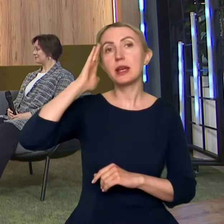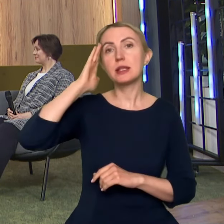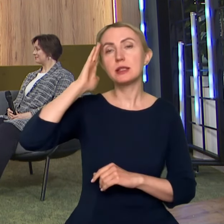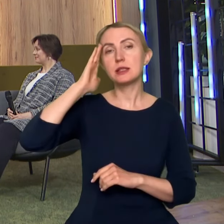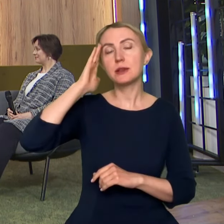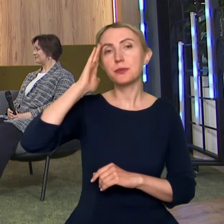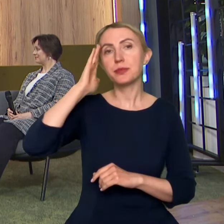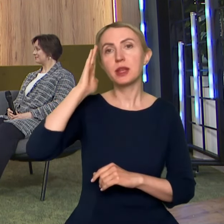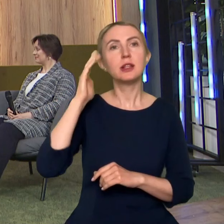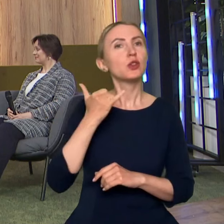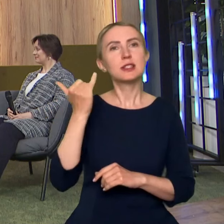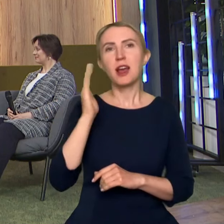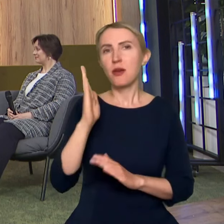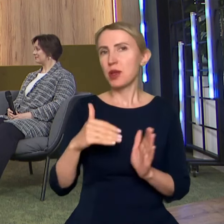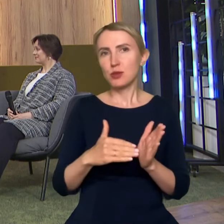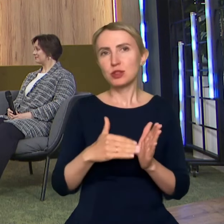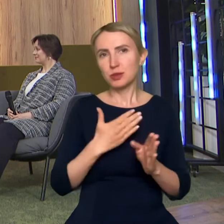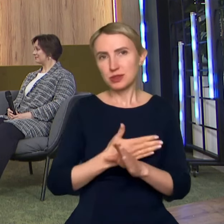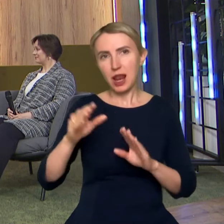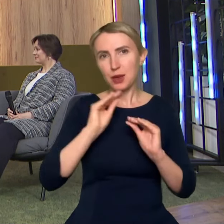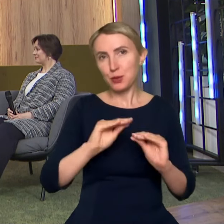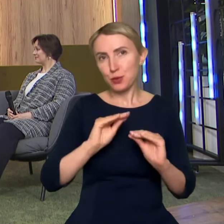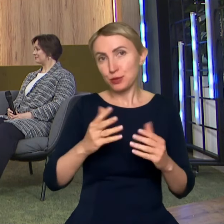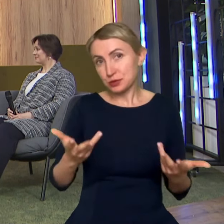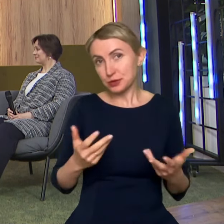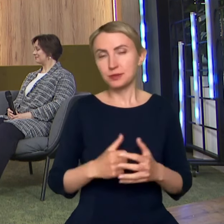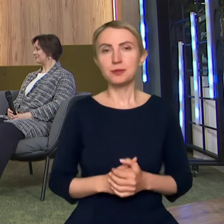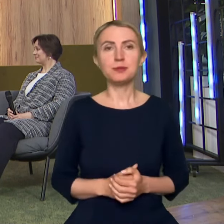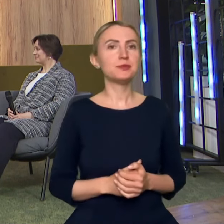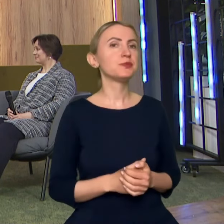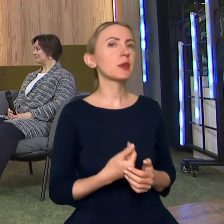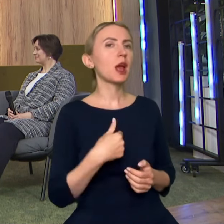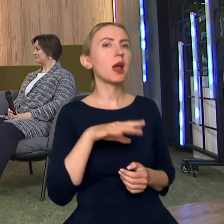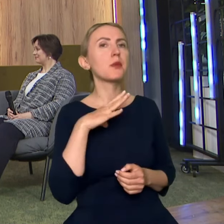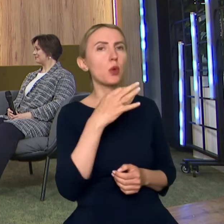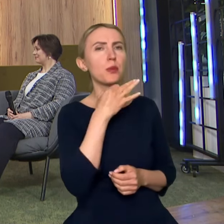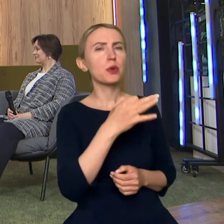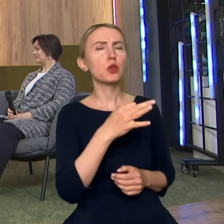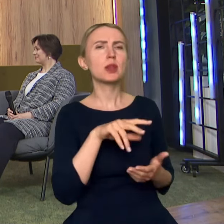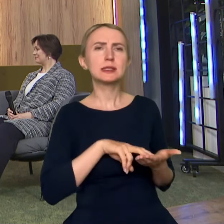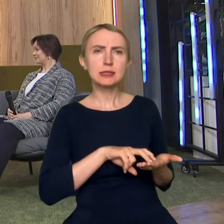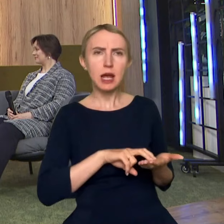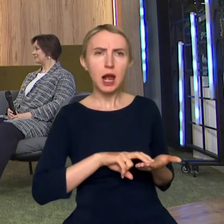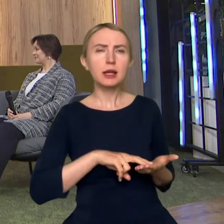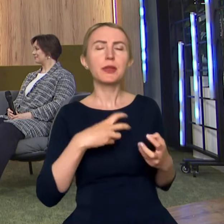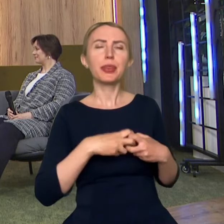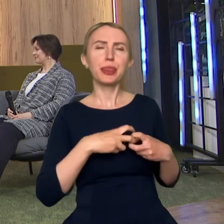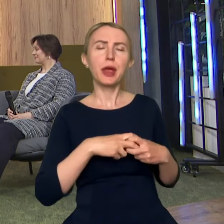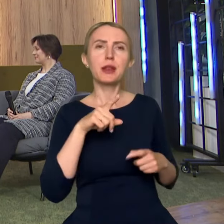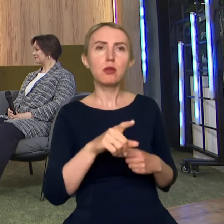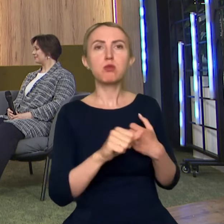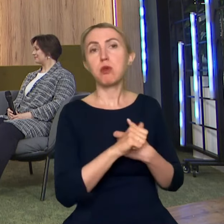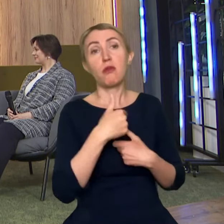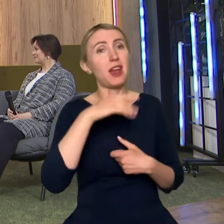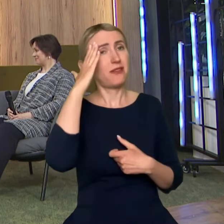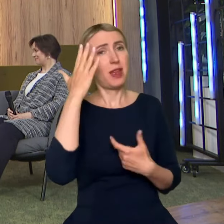potrzebna, żeby dalej jej uczyć, może tak. Ja zapytałem o ten strach przed tym internetem z powodów dla mnie oczywistych. Może